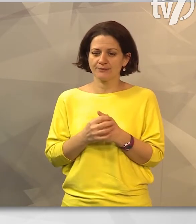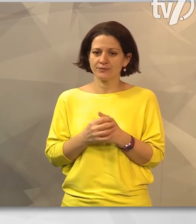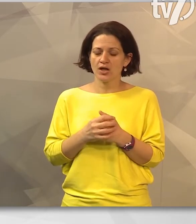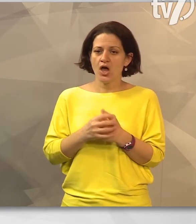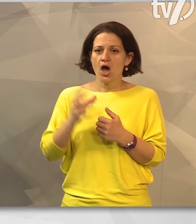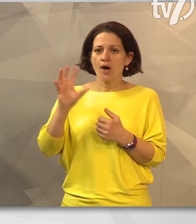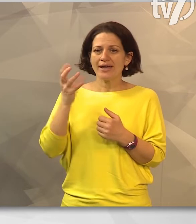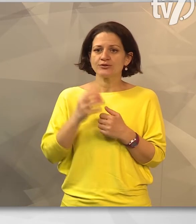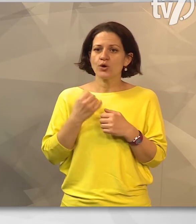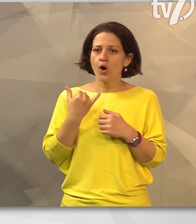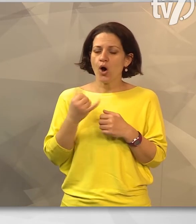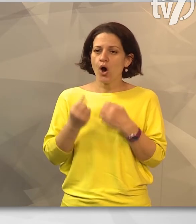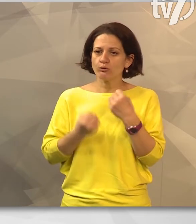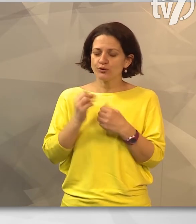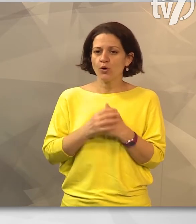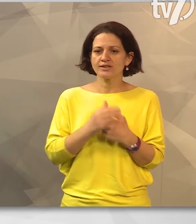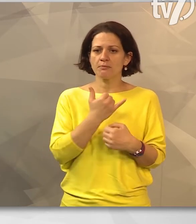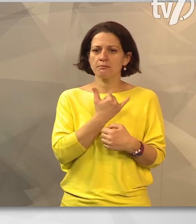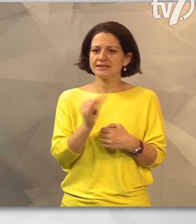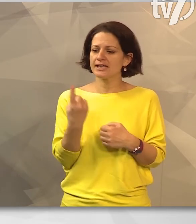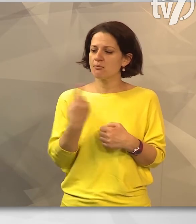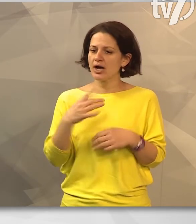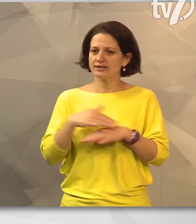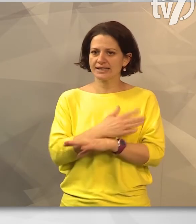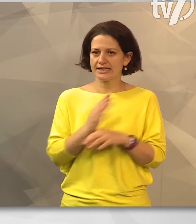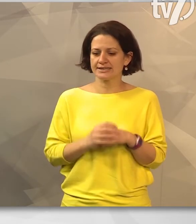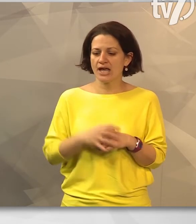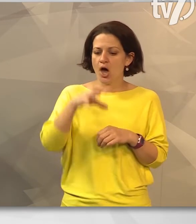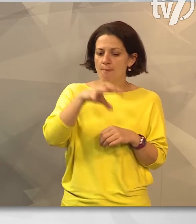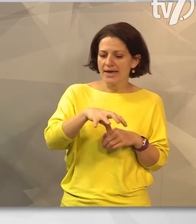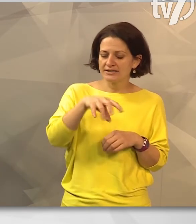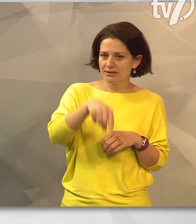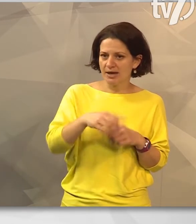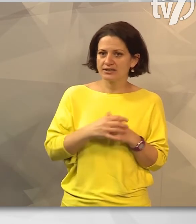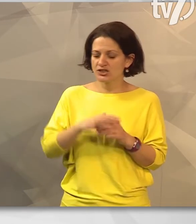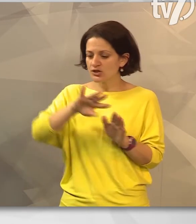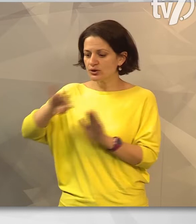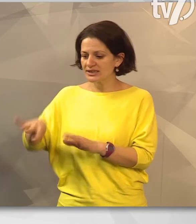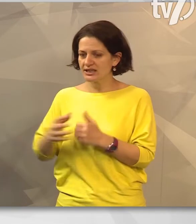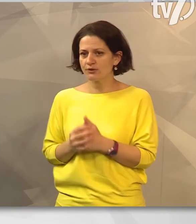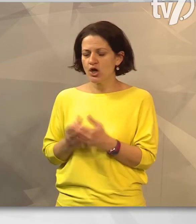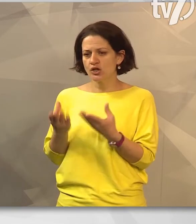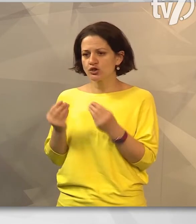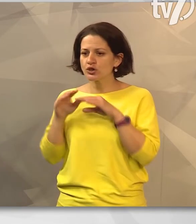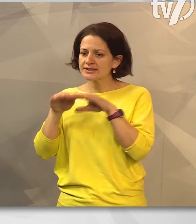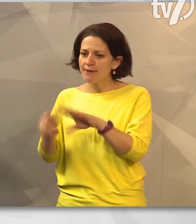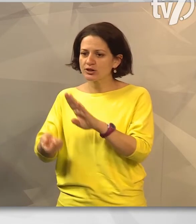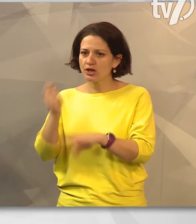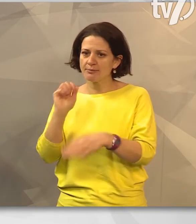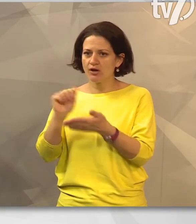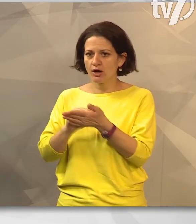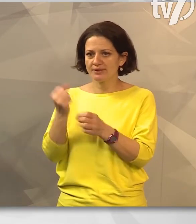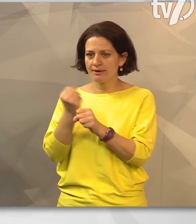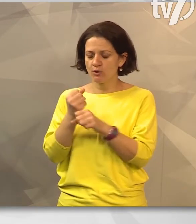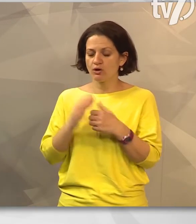A mentőautót mindenki egy kicsit a magáénak érzi. A megyében és a megyén kívül számos támogatóra talált az alapítvány